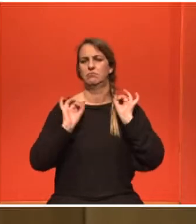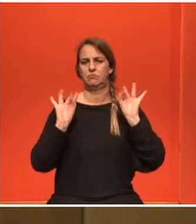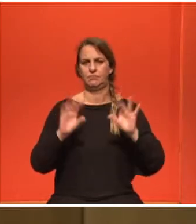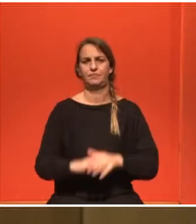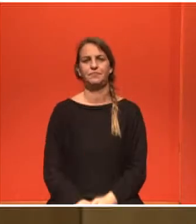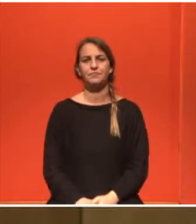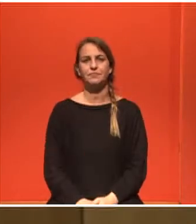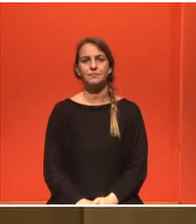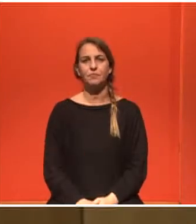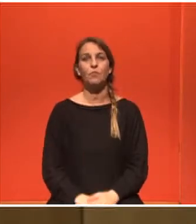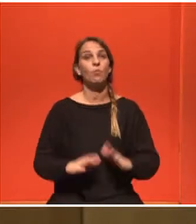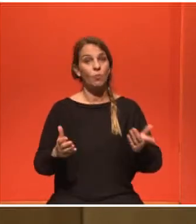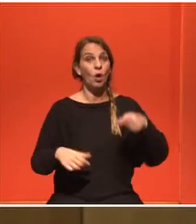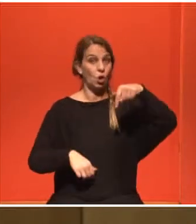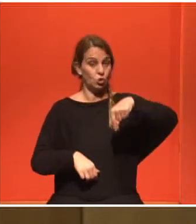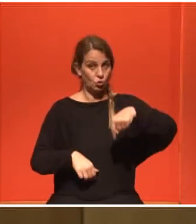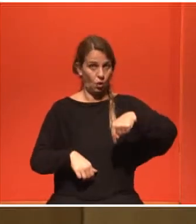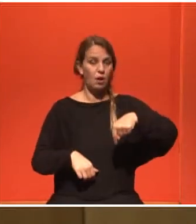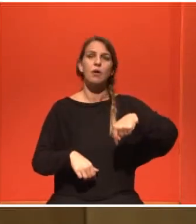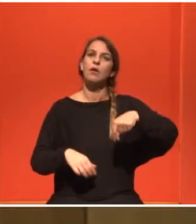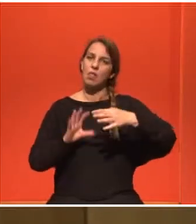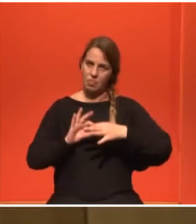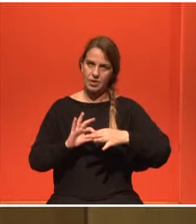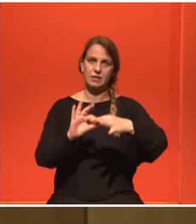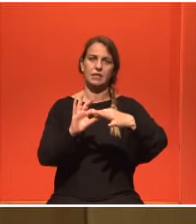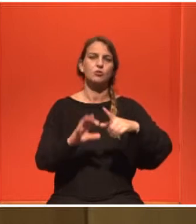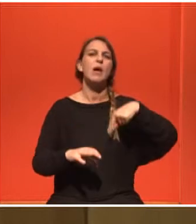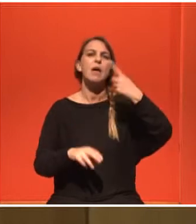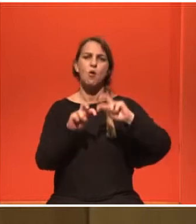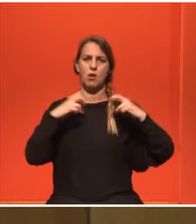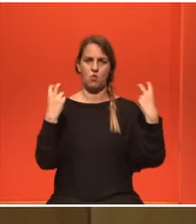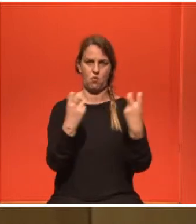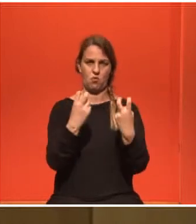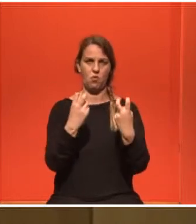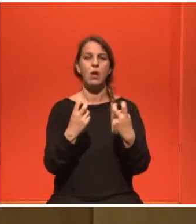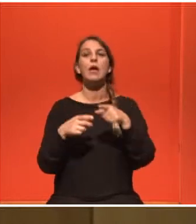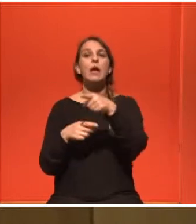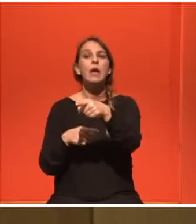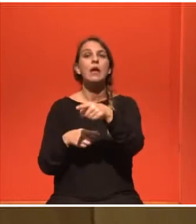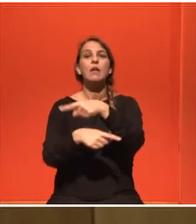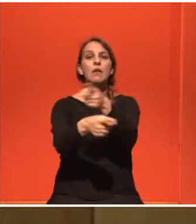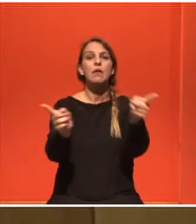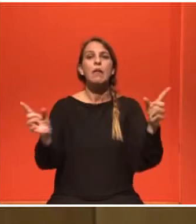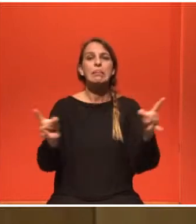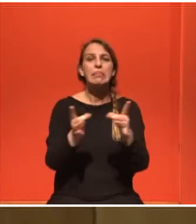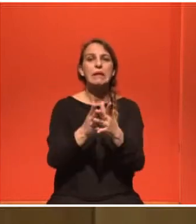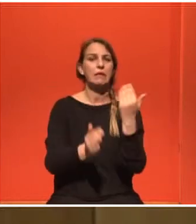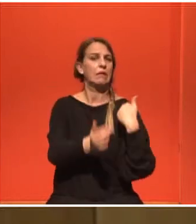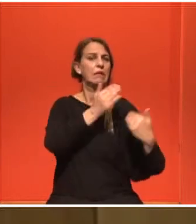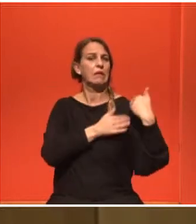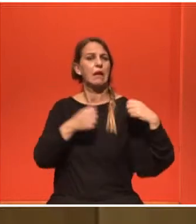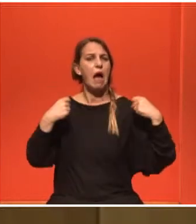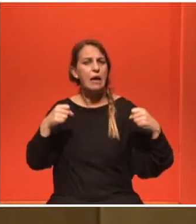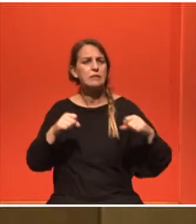Νομίζω, είναι η ώρα μας να προχωρήσουμε στο επόμενο session. Ό,τι άλλες ερωτήσεις και για την άσκηση και την ποιότητα της άσκησης θα